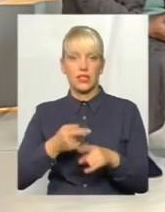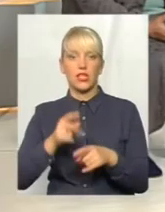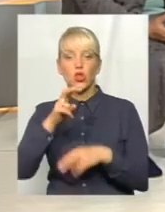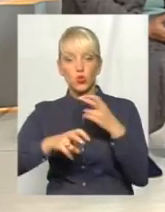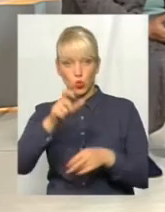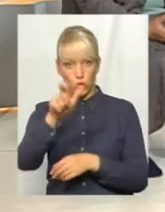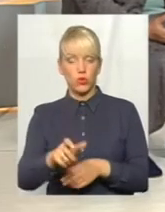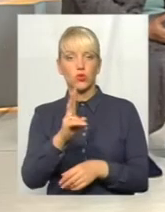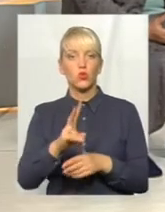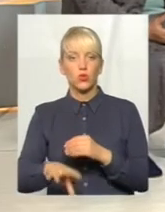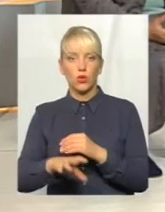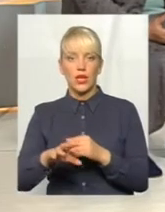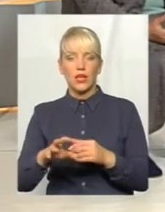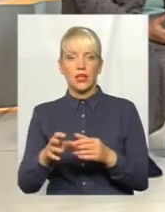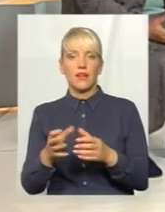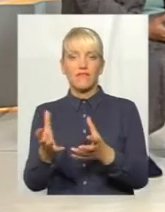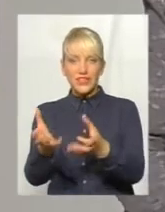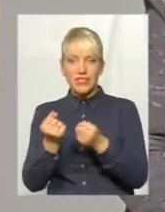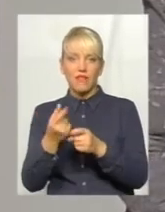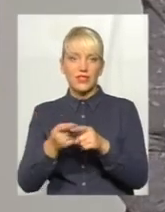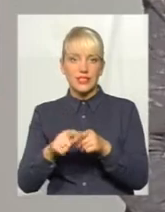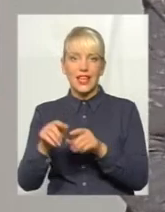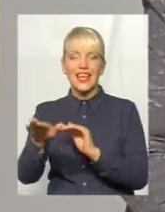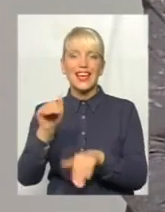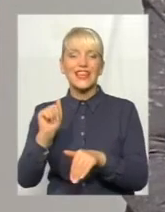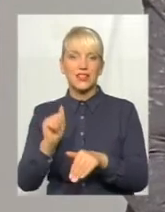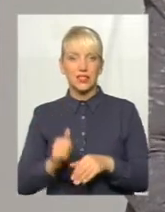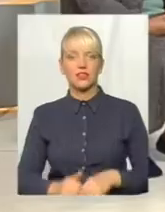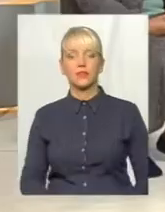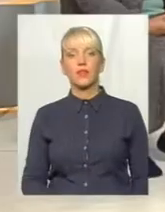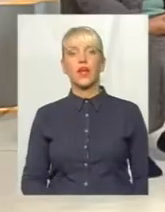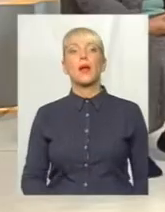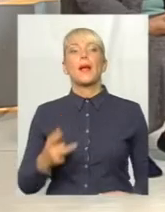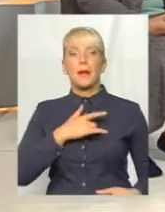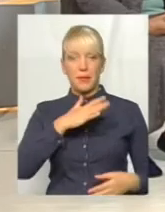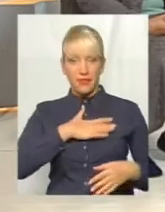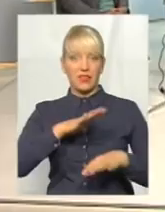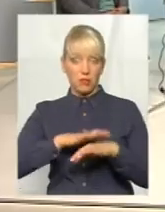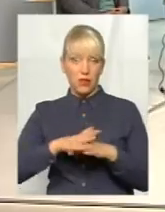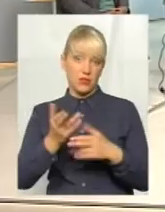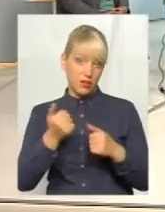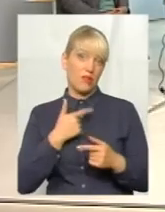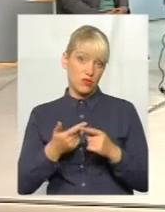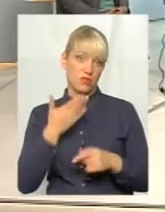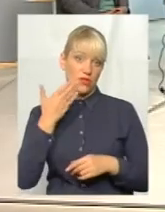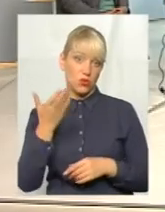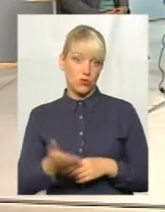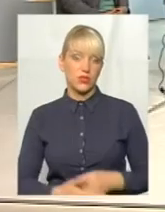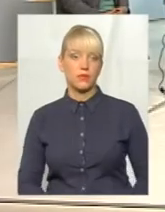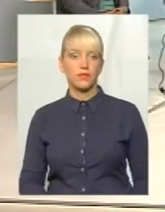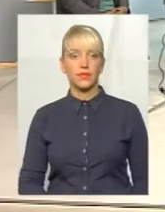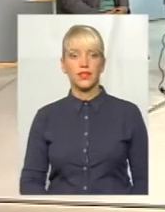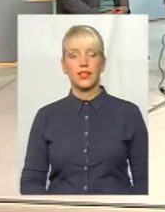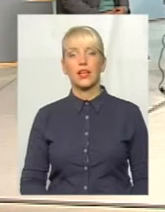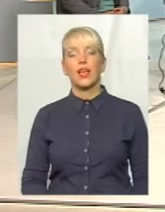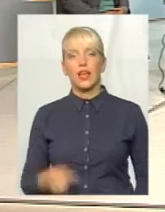цієї людини, яка зробила цей кредит? Бо вони звернулися, вони замість того звернули. Я так розумію, за цей